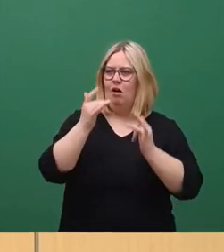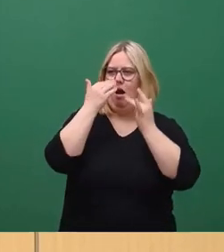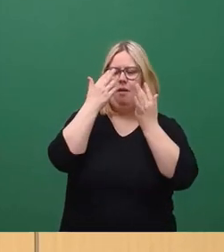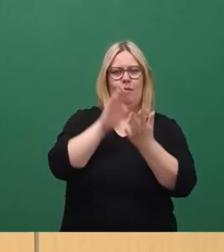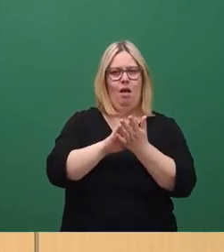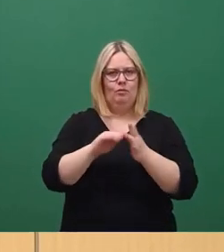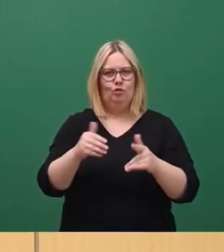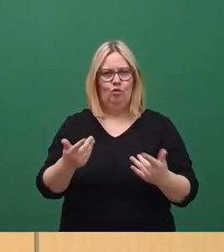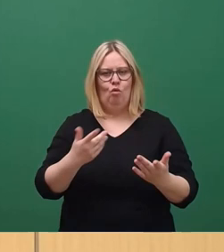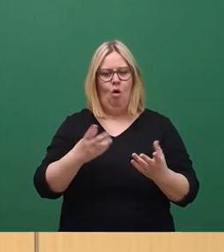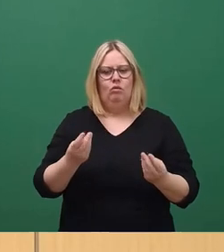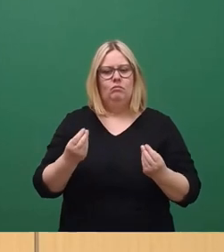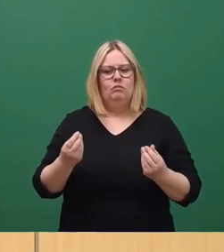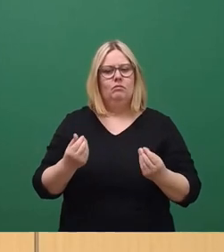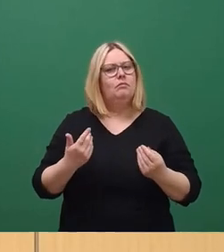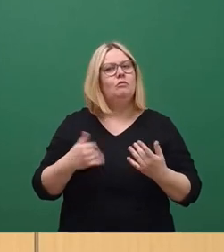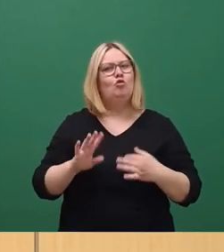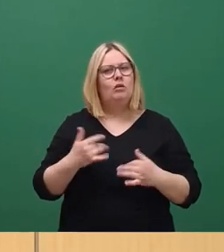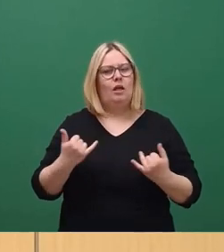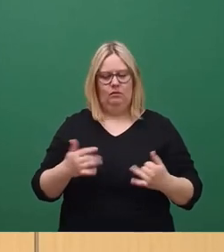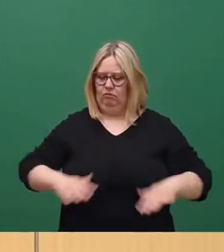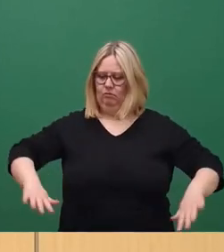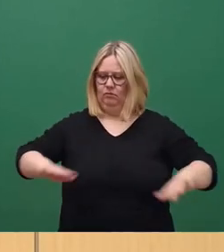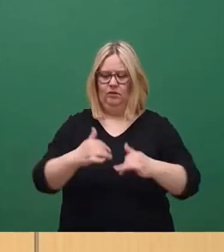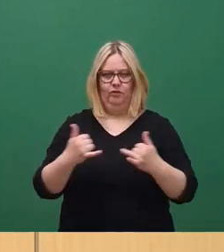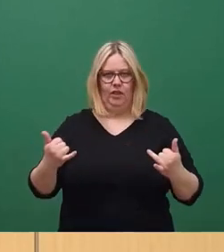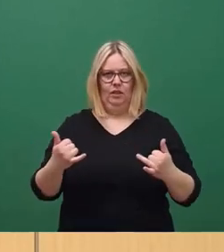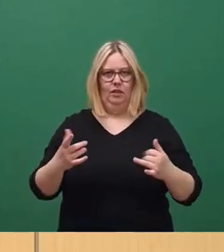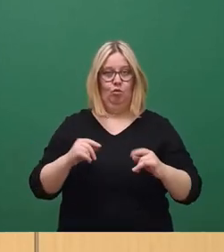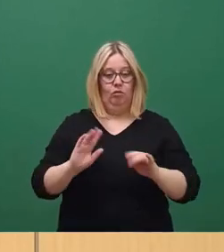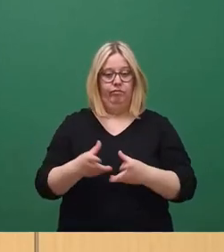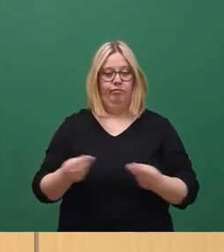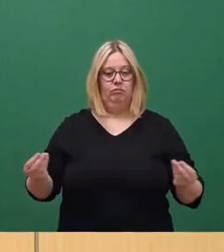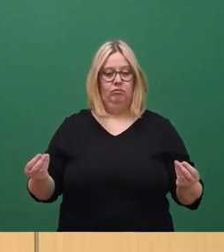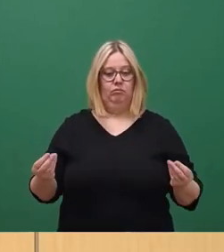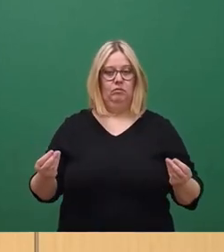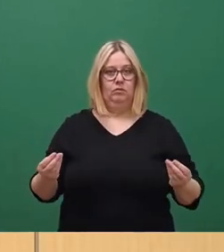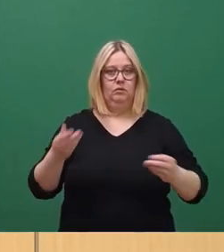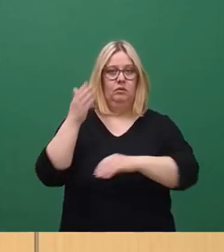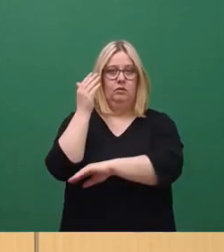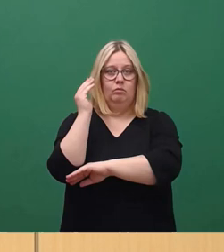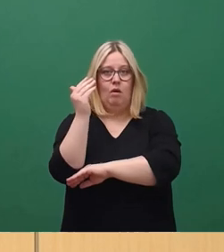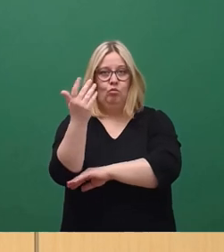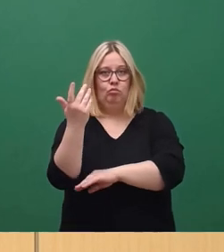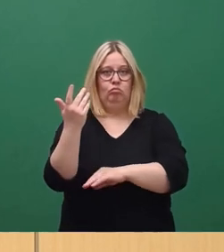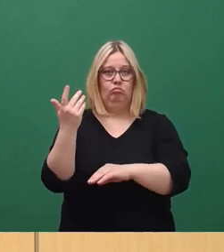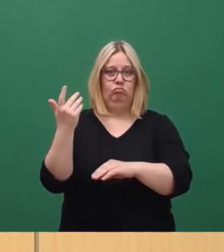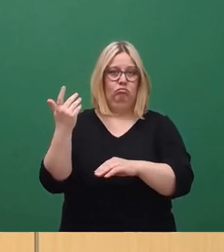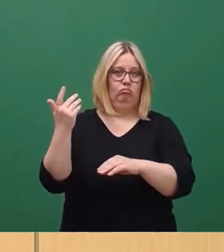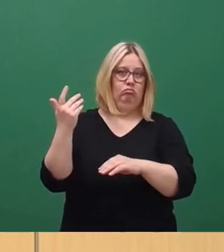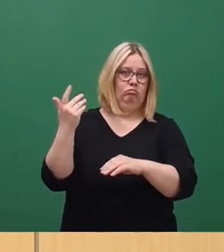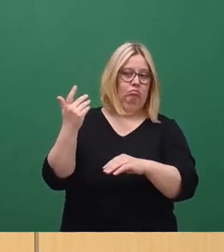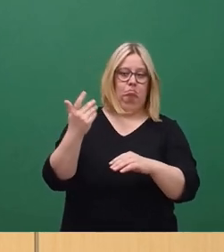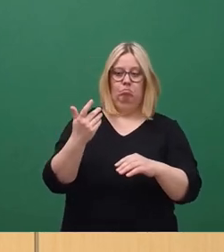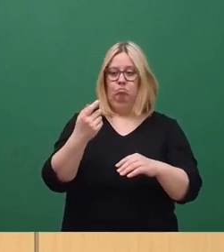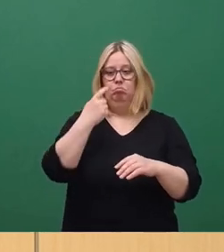seiner durchaus vorhandenen Patinierung, der würde den jetzt verlieren. Diese Bäume, die bringen gerade